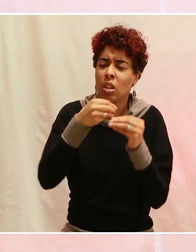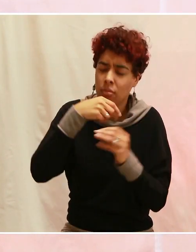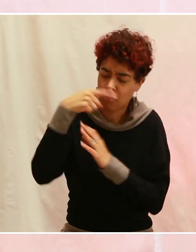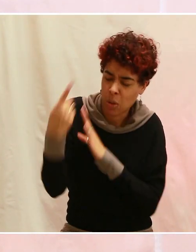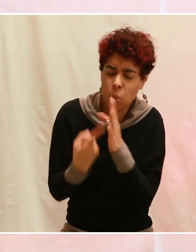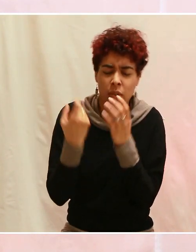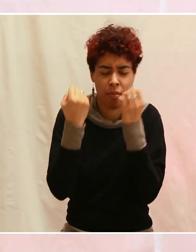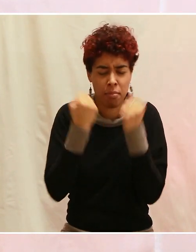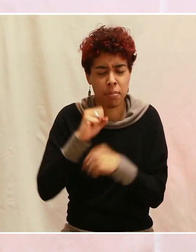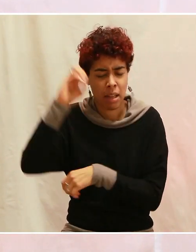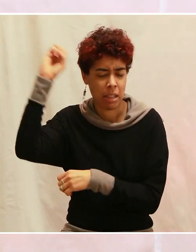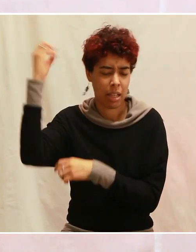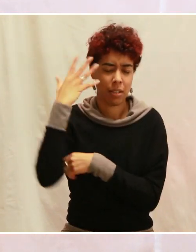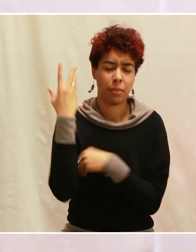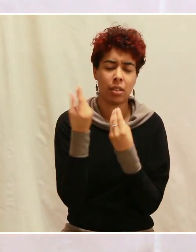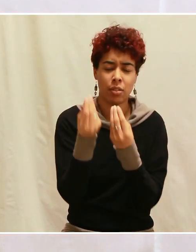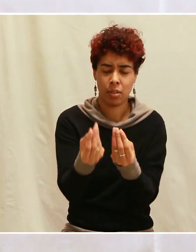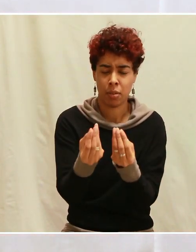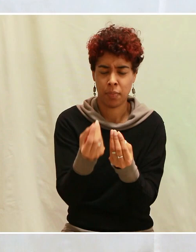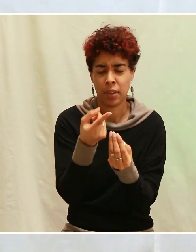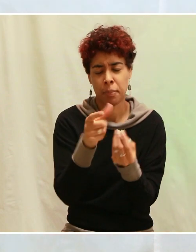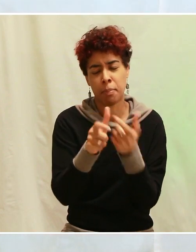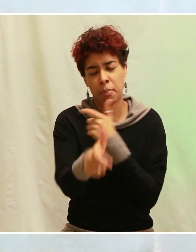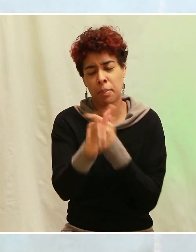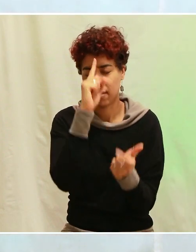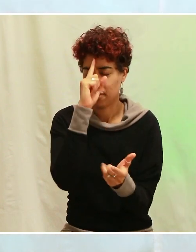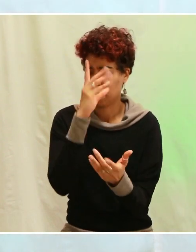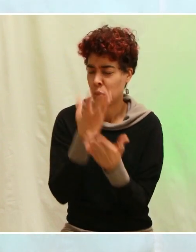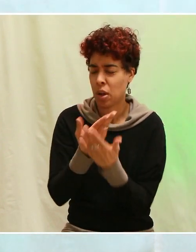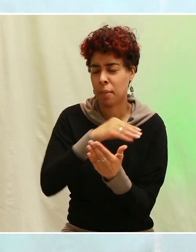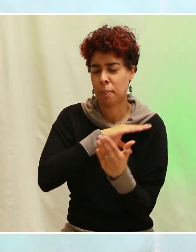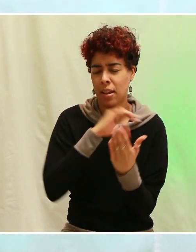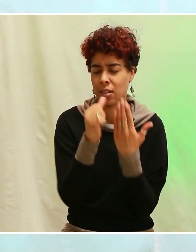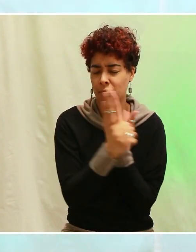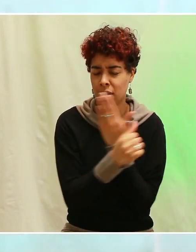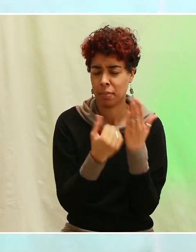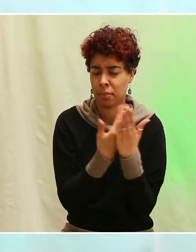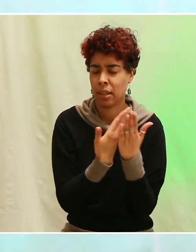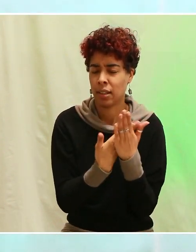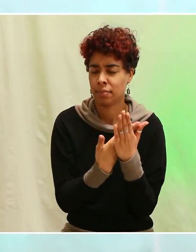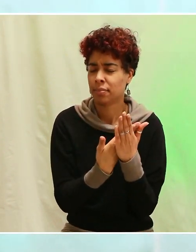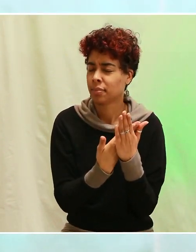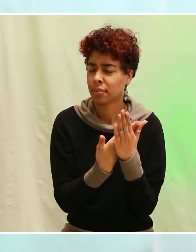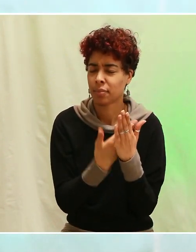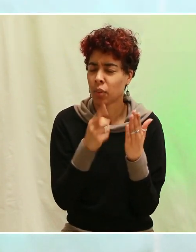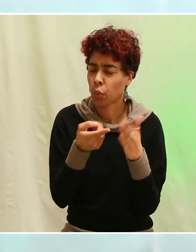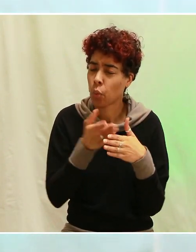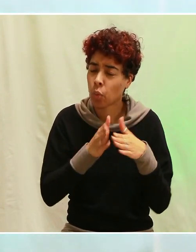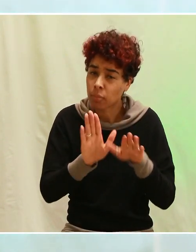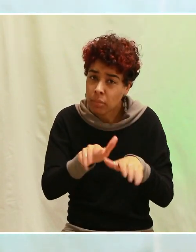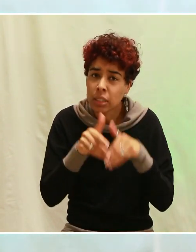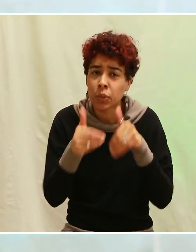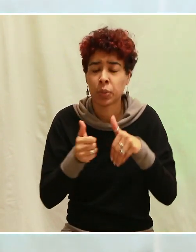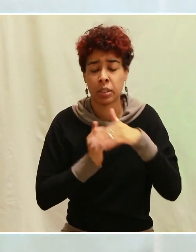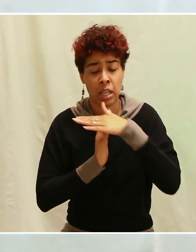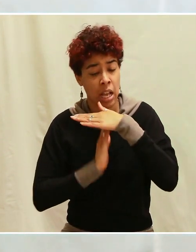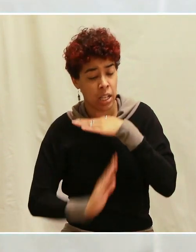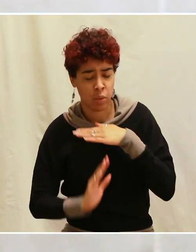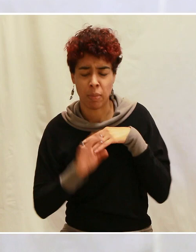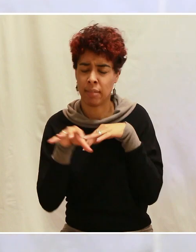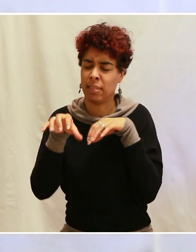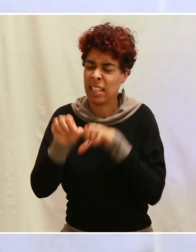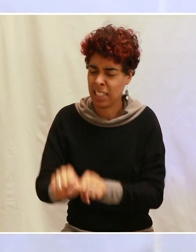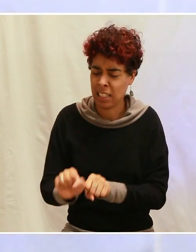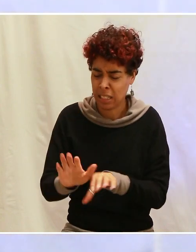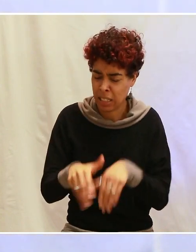par ton esprit et que Seigneur, leur foi soit fortifiée par ta parole. Merci de leur donner de continuer à se soumettre, à résister et